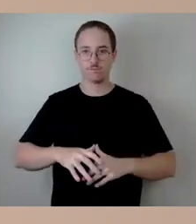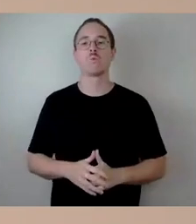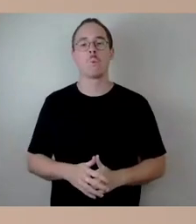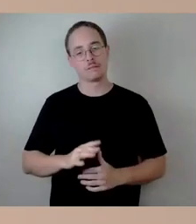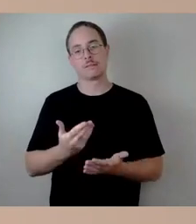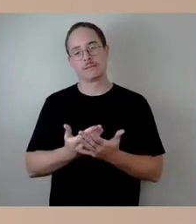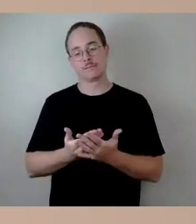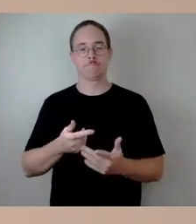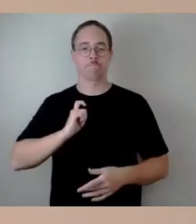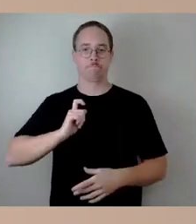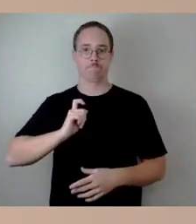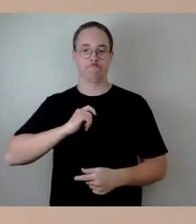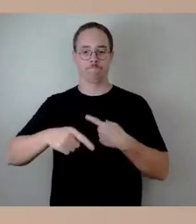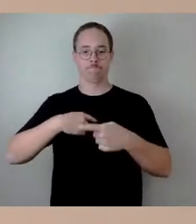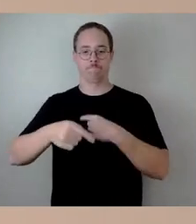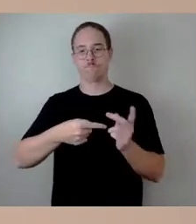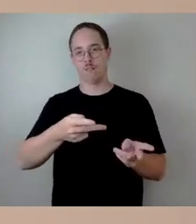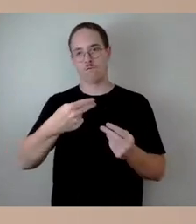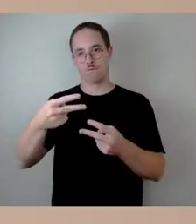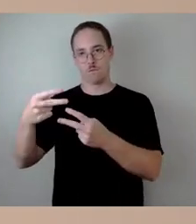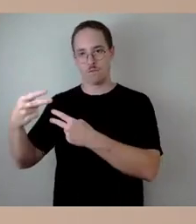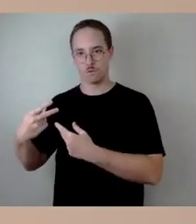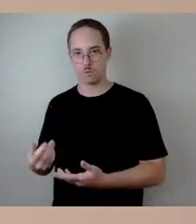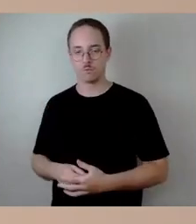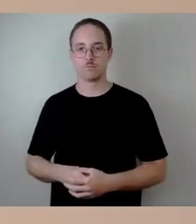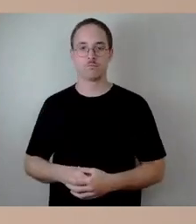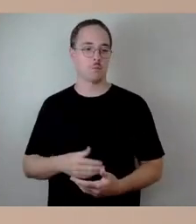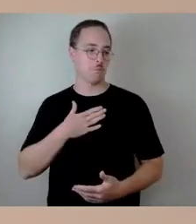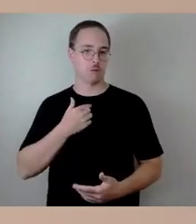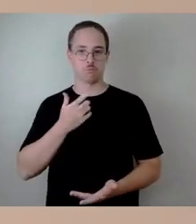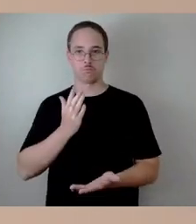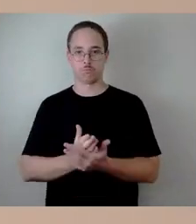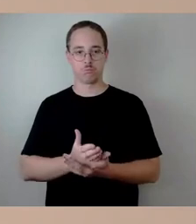Soweit erstmal meine Ausführungen. Frau Pulverkant, denke ich, noch ergänzen.